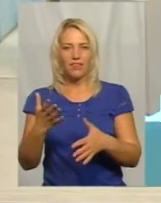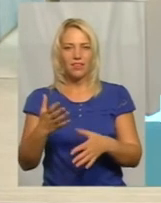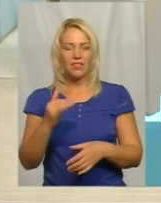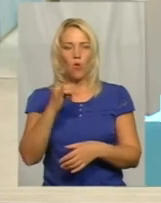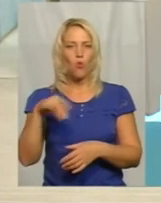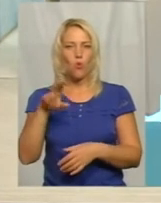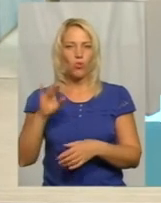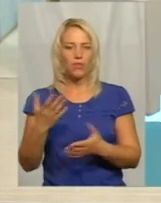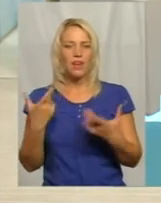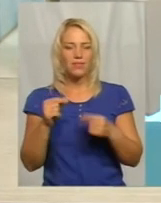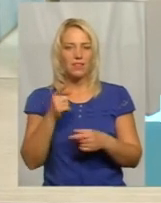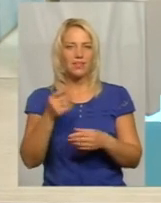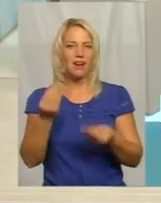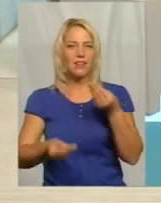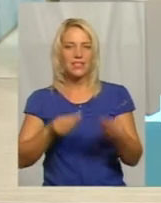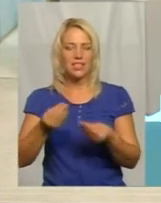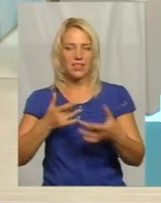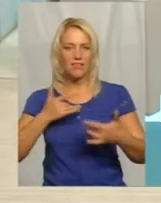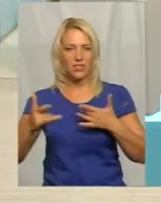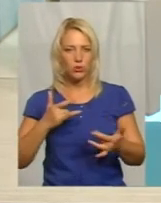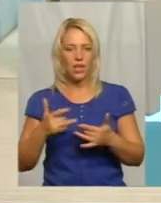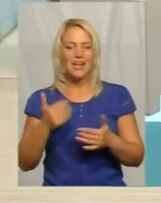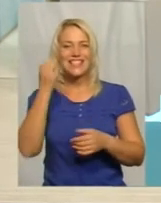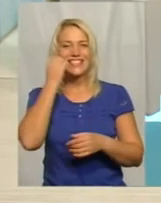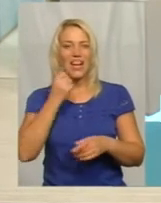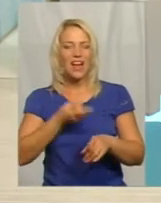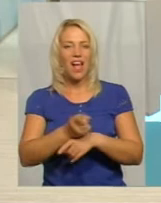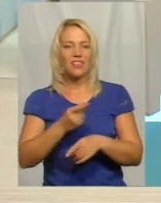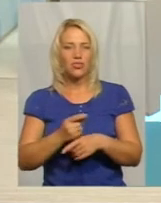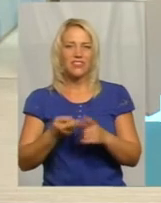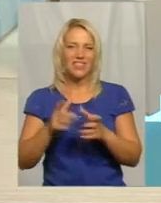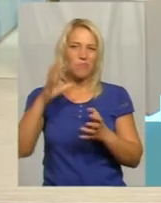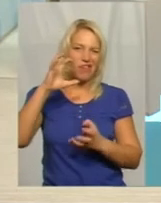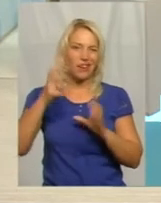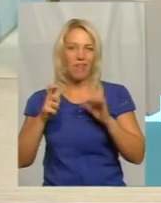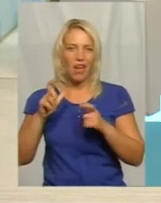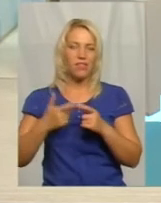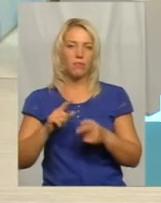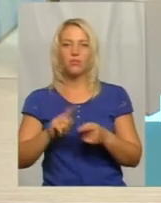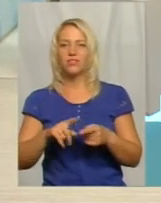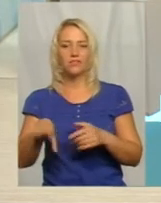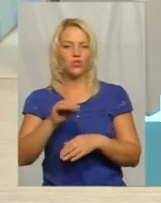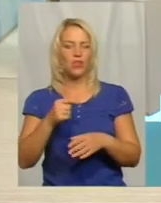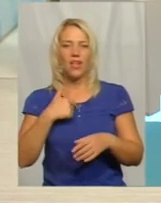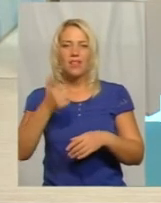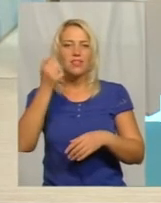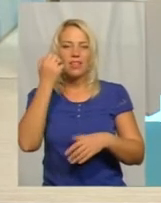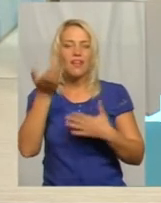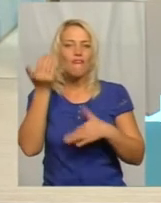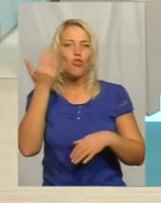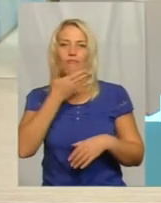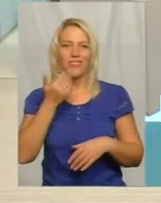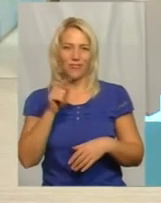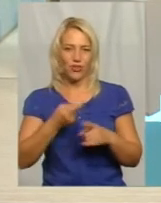старі анекдоти на новий лад. це все скривляннями, це все, у них вже давным-давно нет этого юношеского